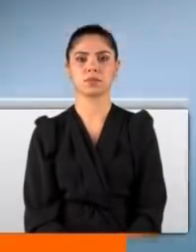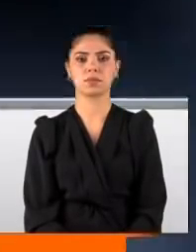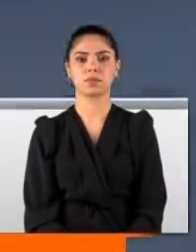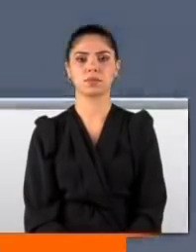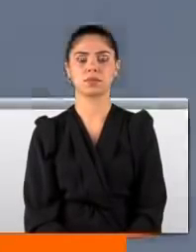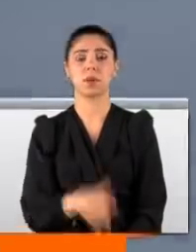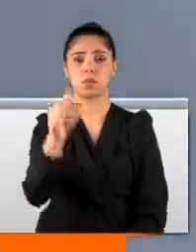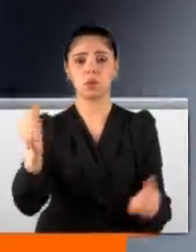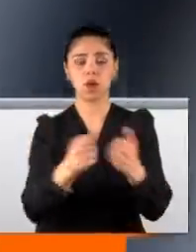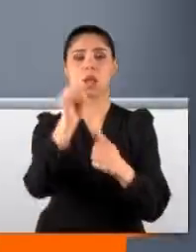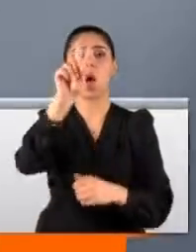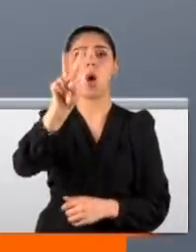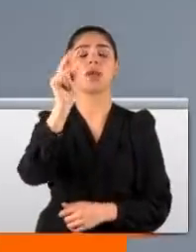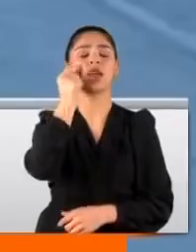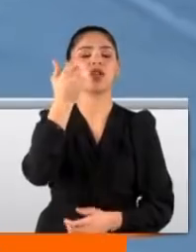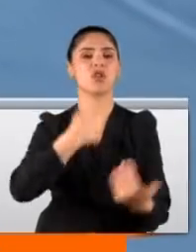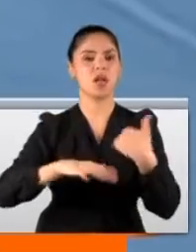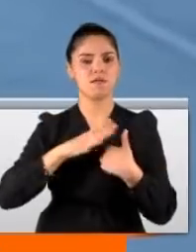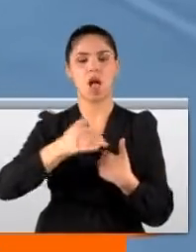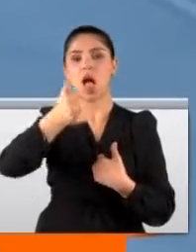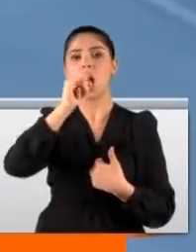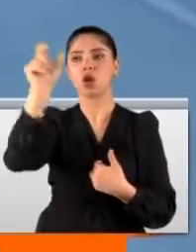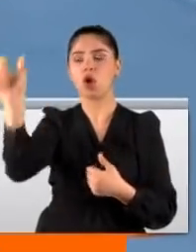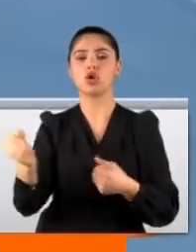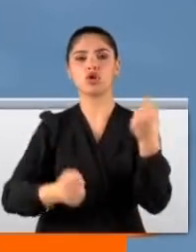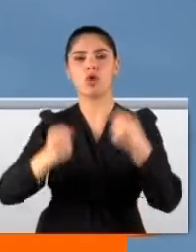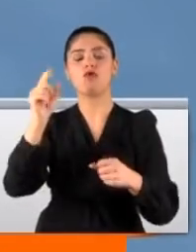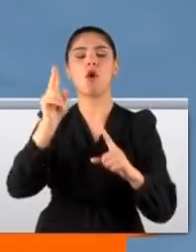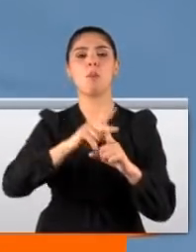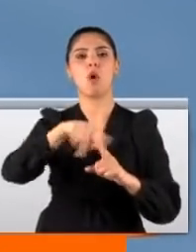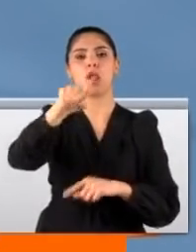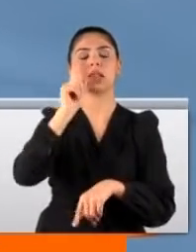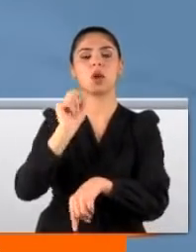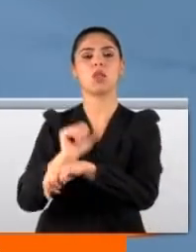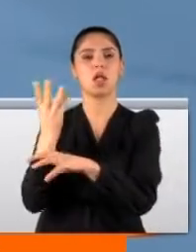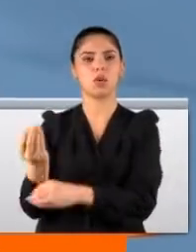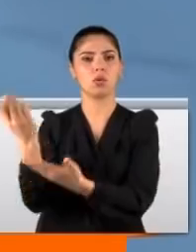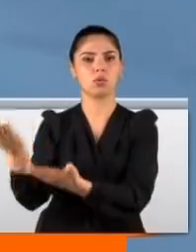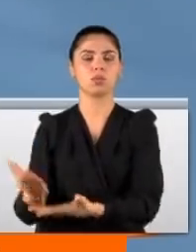Korkunç kazada 12 kişi yaralandı. Alkollü sürücü ise polis tarafından gözaltına alındı.